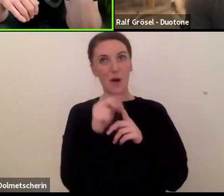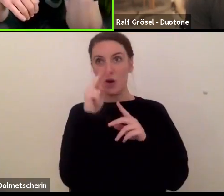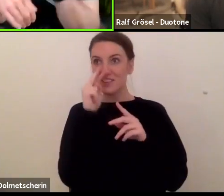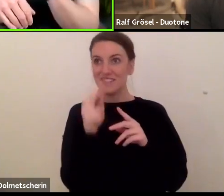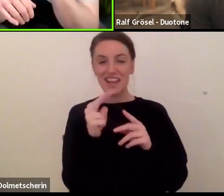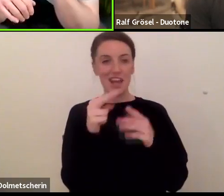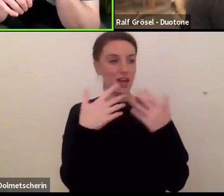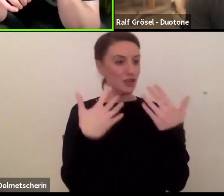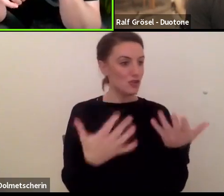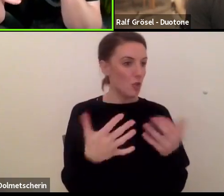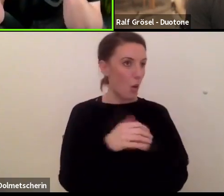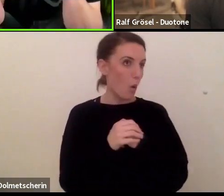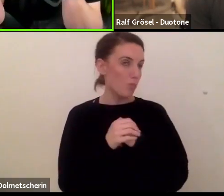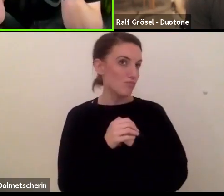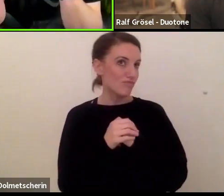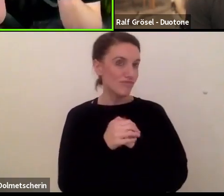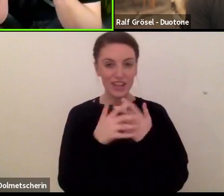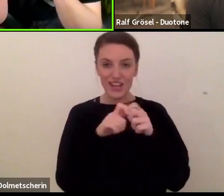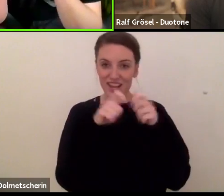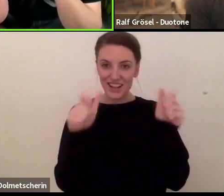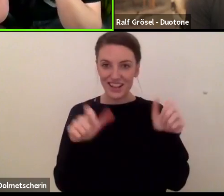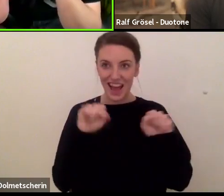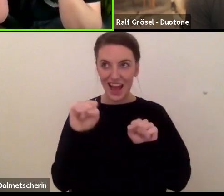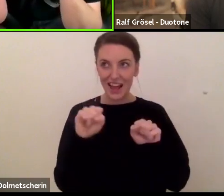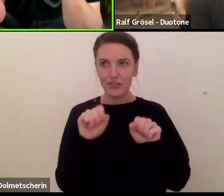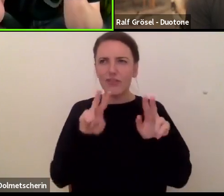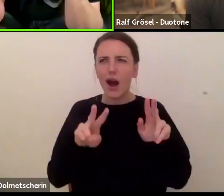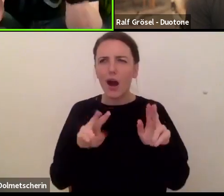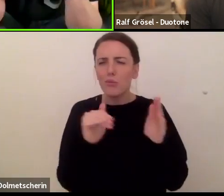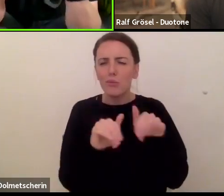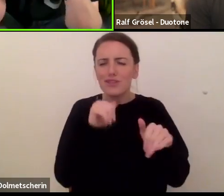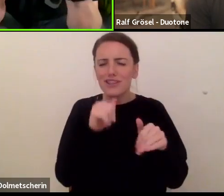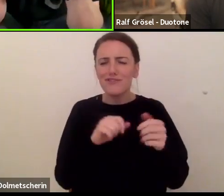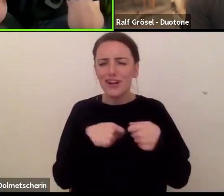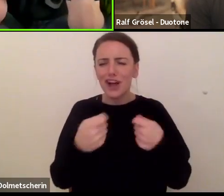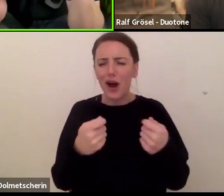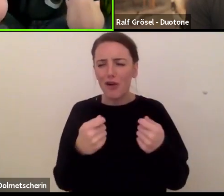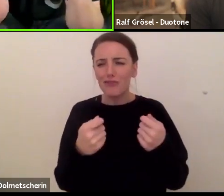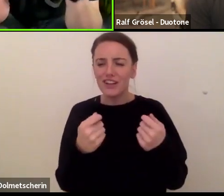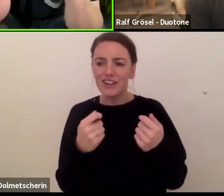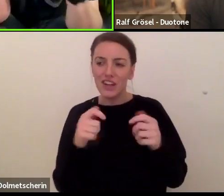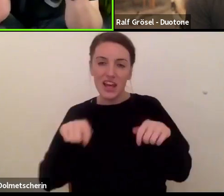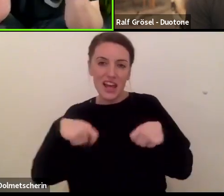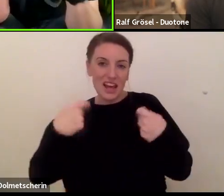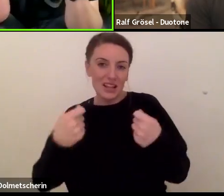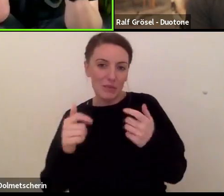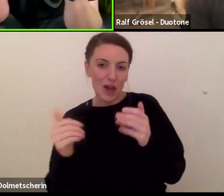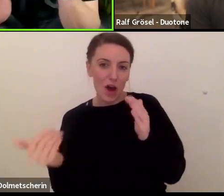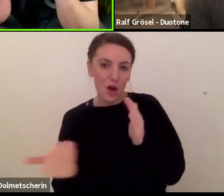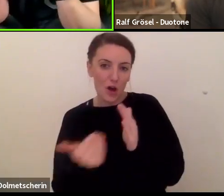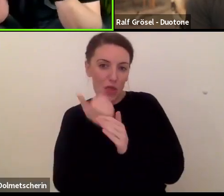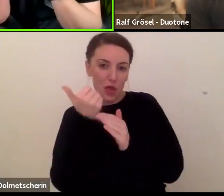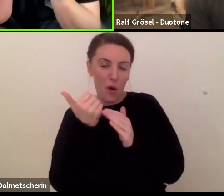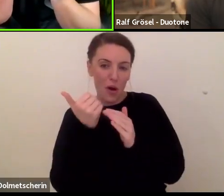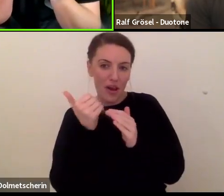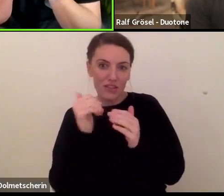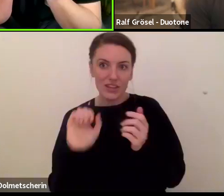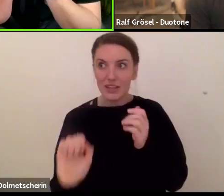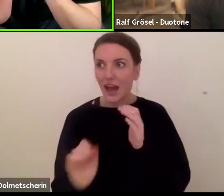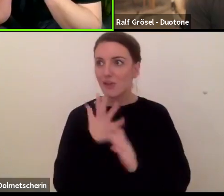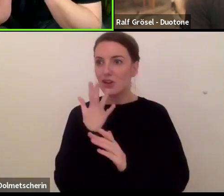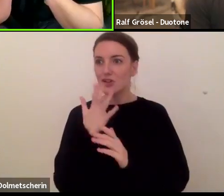jetzt nicht verkaufen, den Kite, was hältst du von den, die Leisure Nu, die mit diesen High-Pressure-Kites jetzt